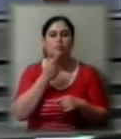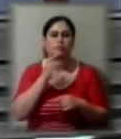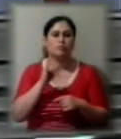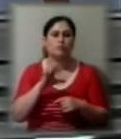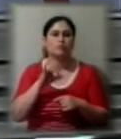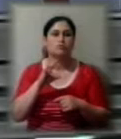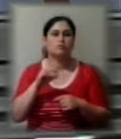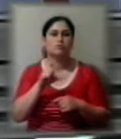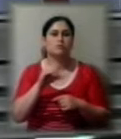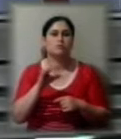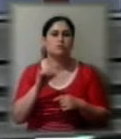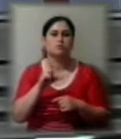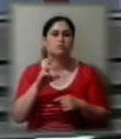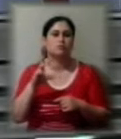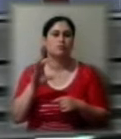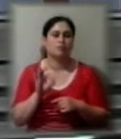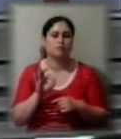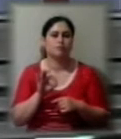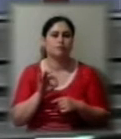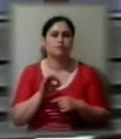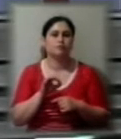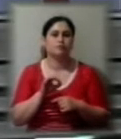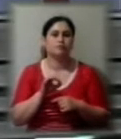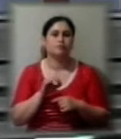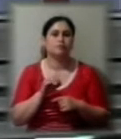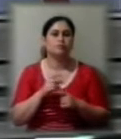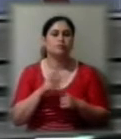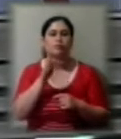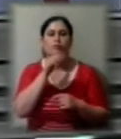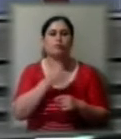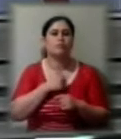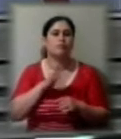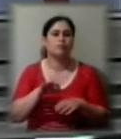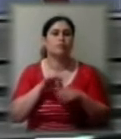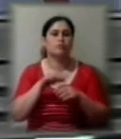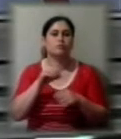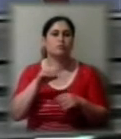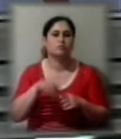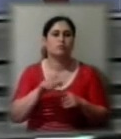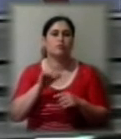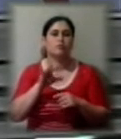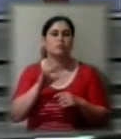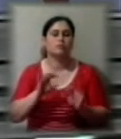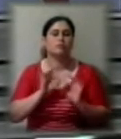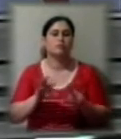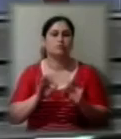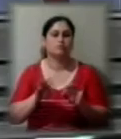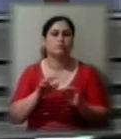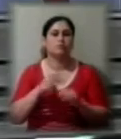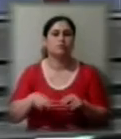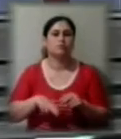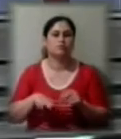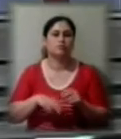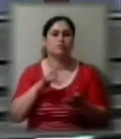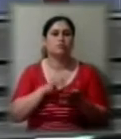зовнішнього незалежного оцінювання. Коли сам відбудеться тестування, кореспондентам Суспільного розказав директор центру Максим